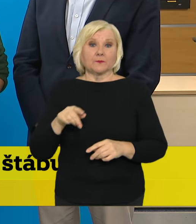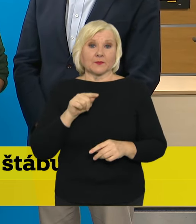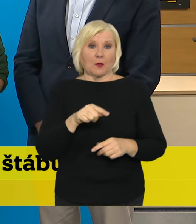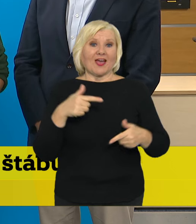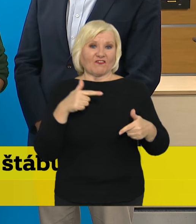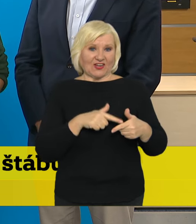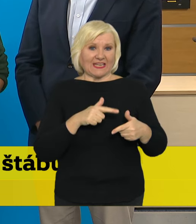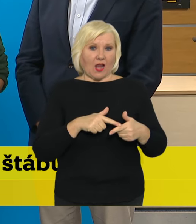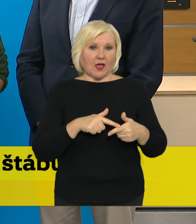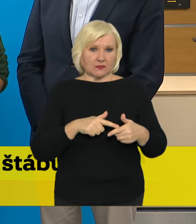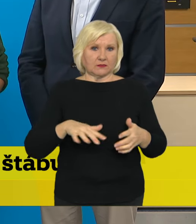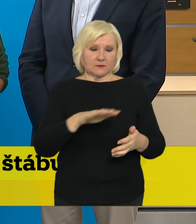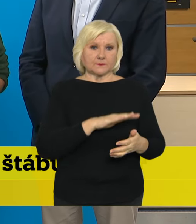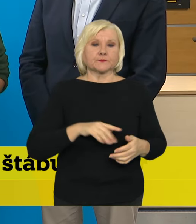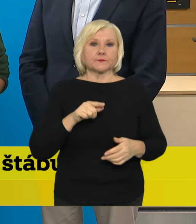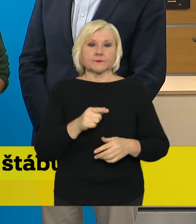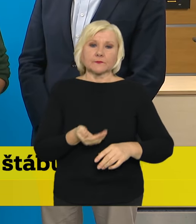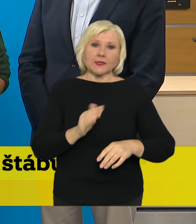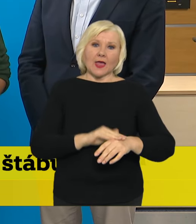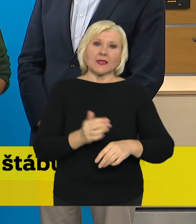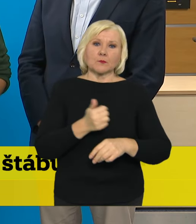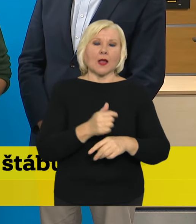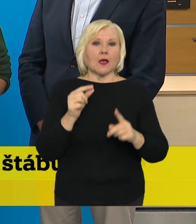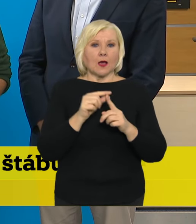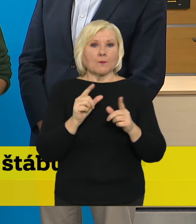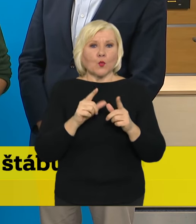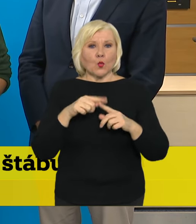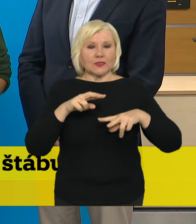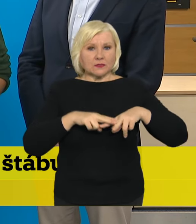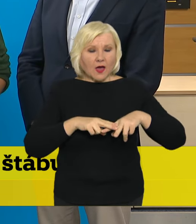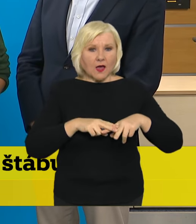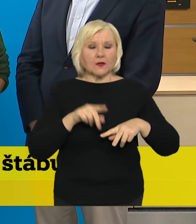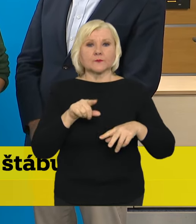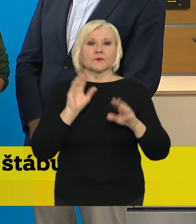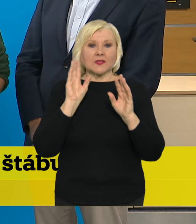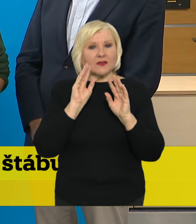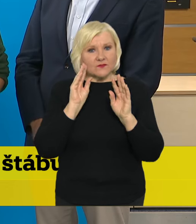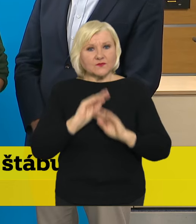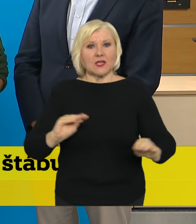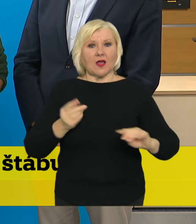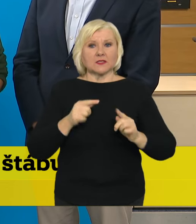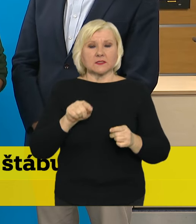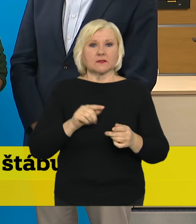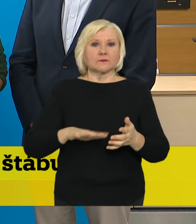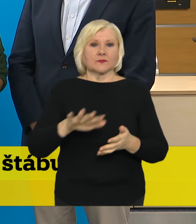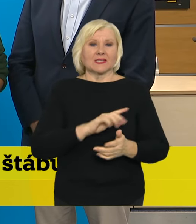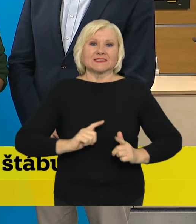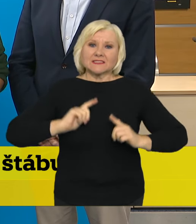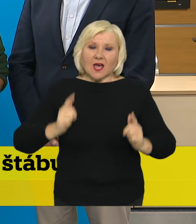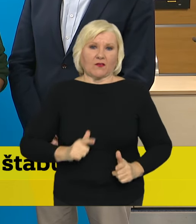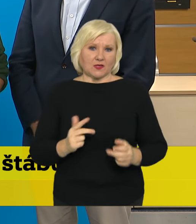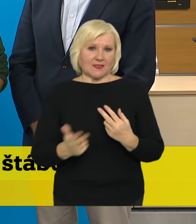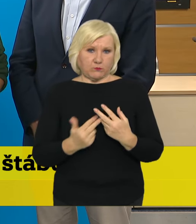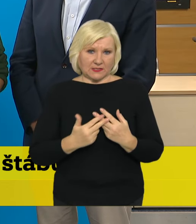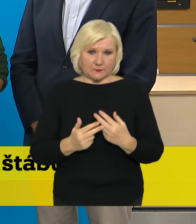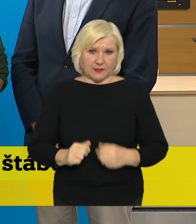dnes pan Hitman Půta vyhlásil pro toto ORP stav nebezpečí.